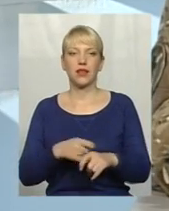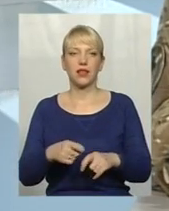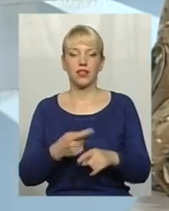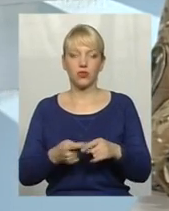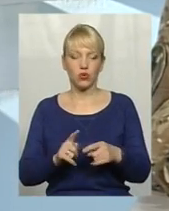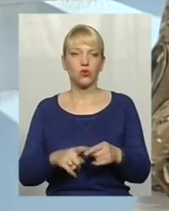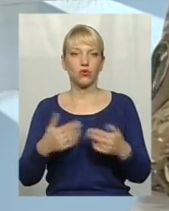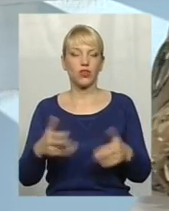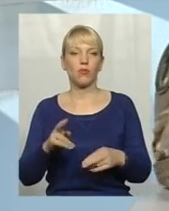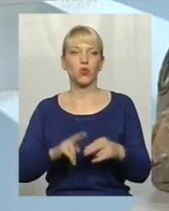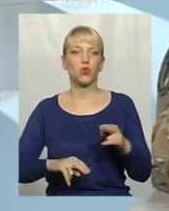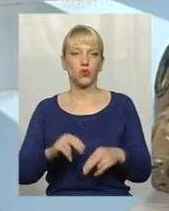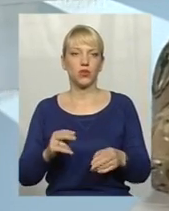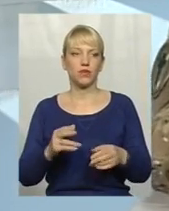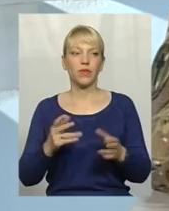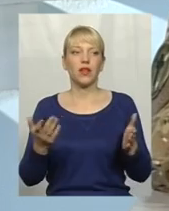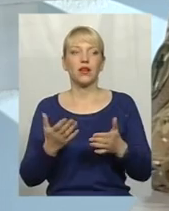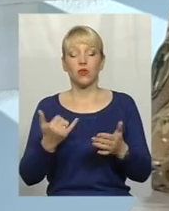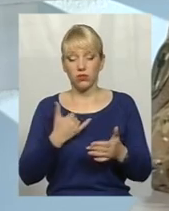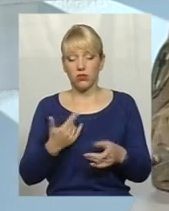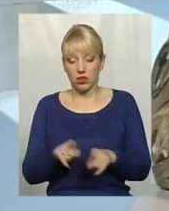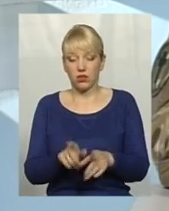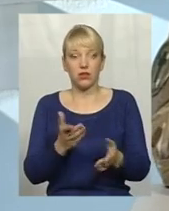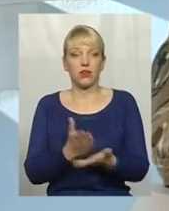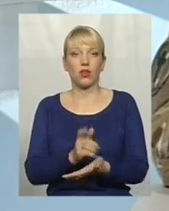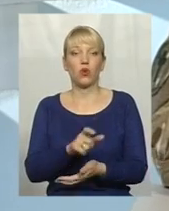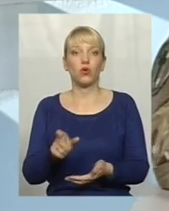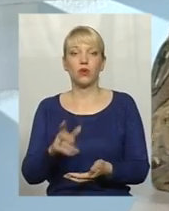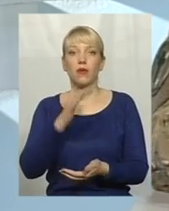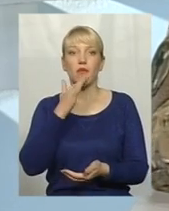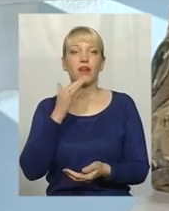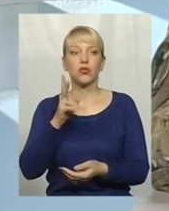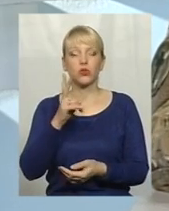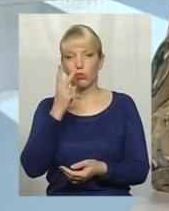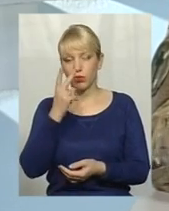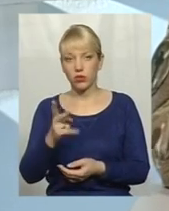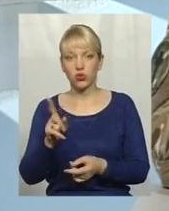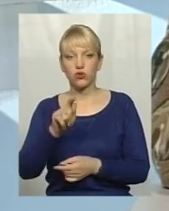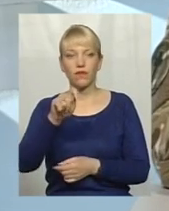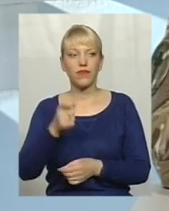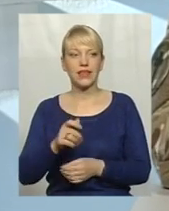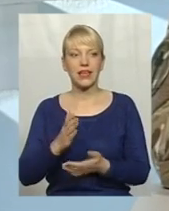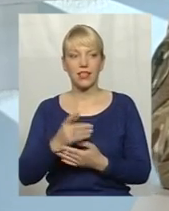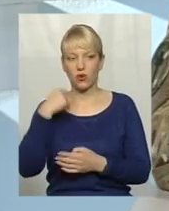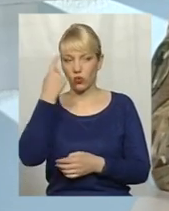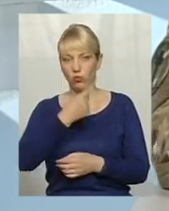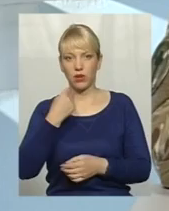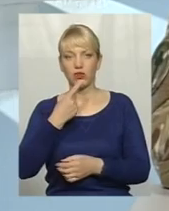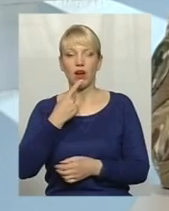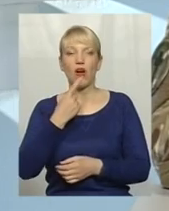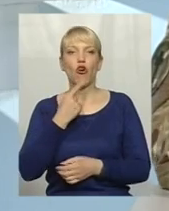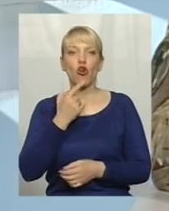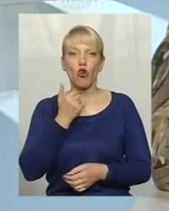будують. Ну, от є в нас зараз такий. Багато хто побачив, що війна має обличчя крові,